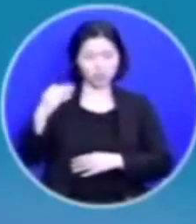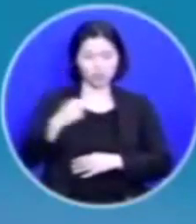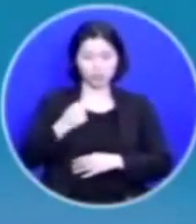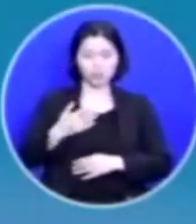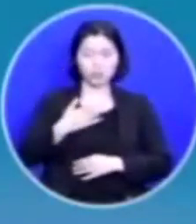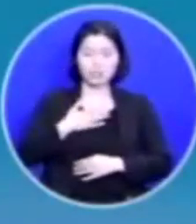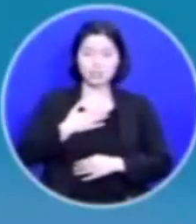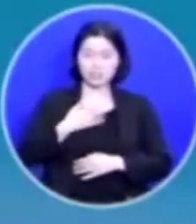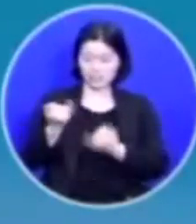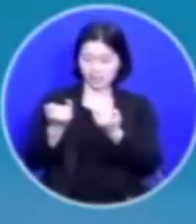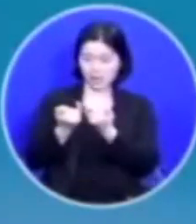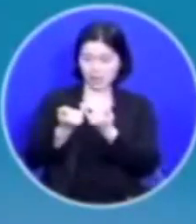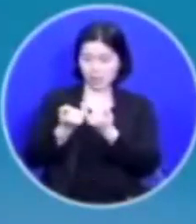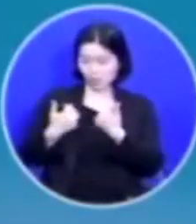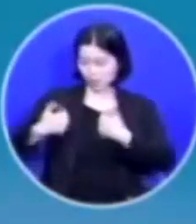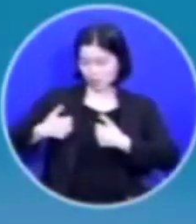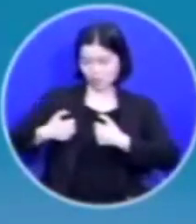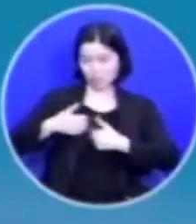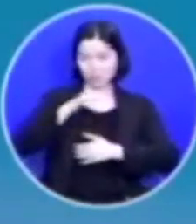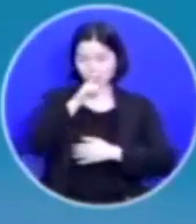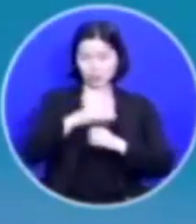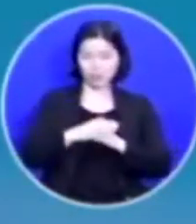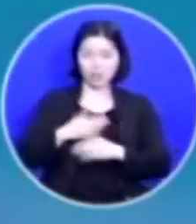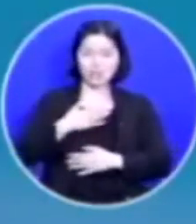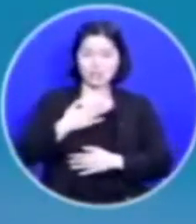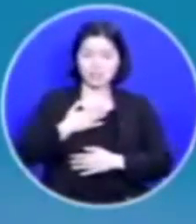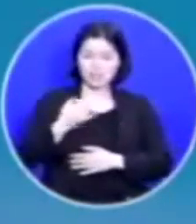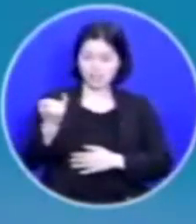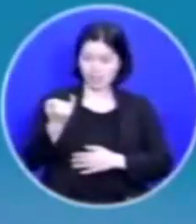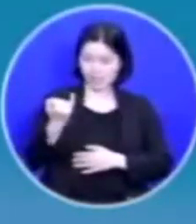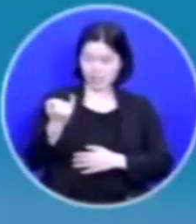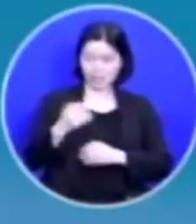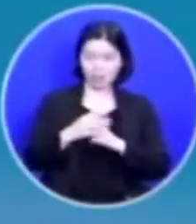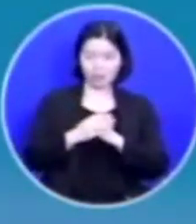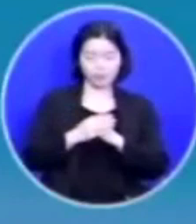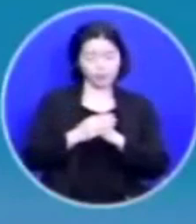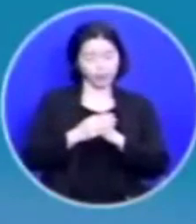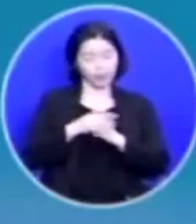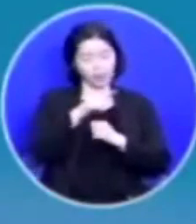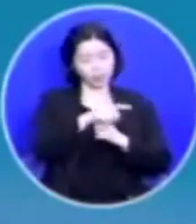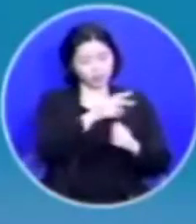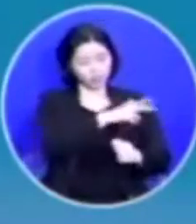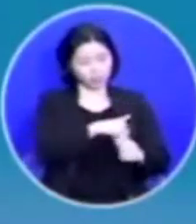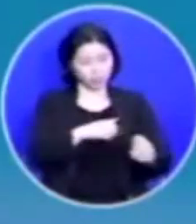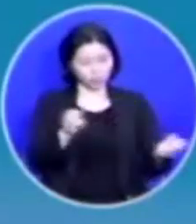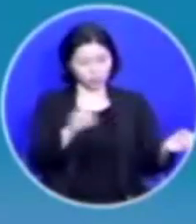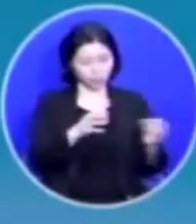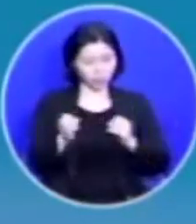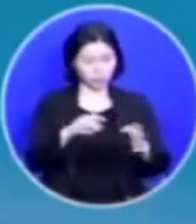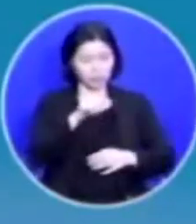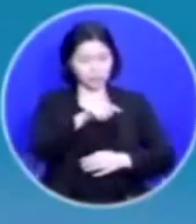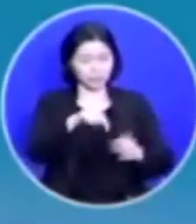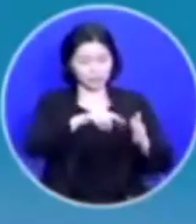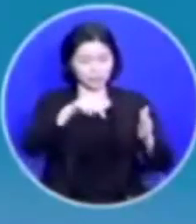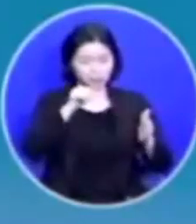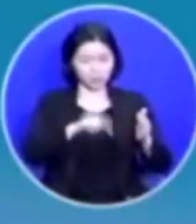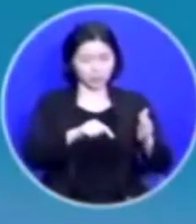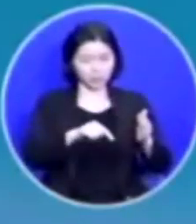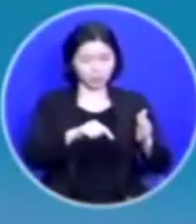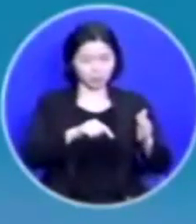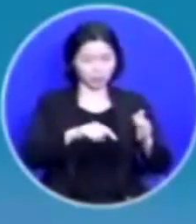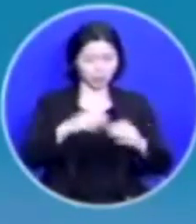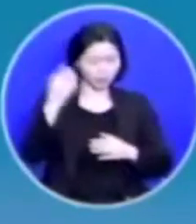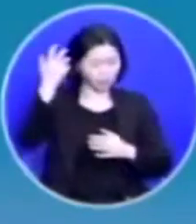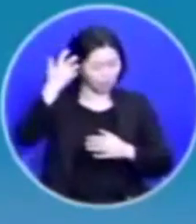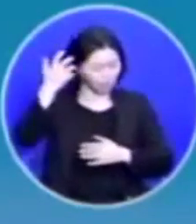아내와 상담을 했습니다 제 아내가 그 집사님과 대화를 나누면서 그 집사님 안에 있는 이 영적인 침체